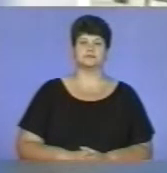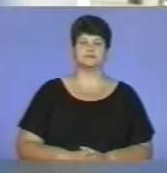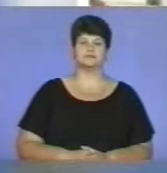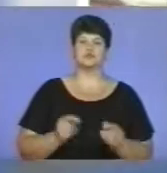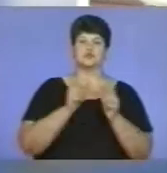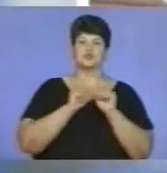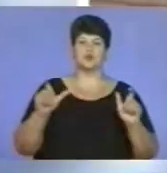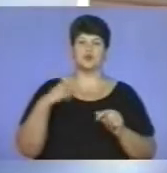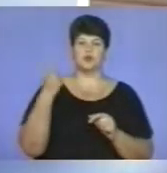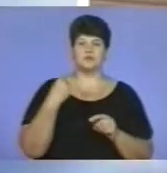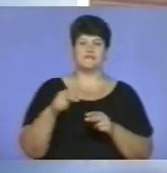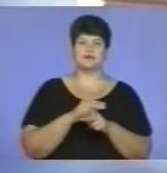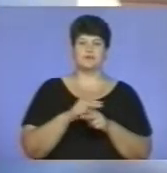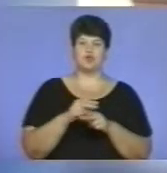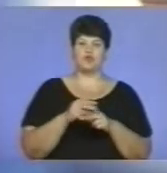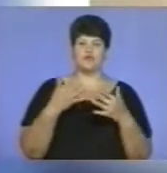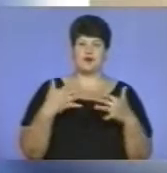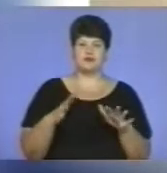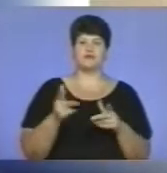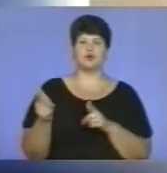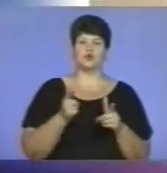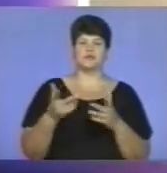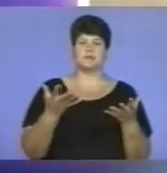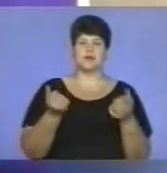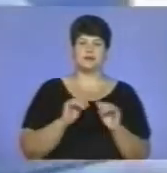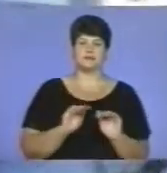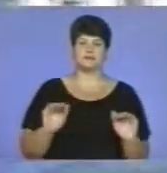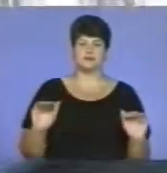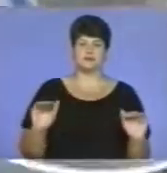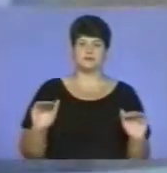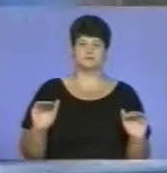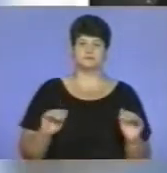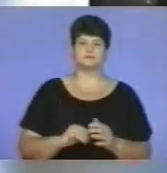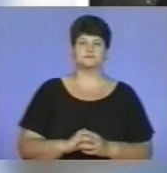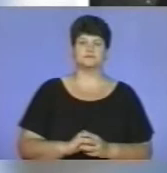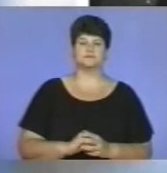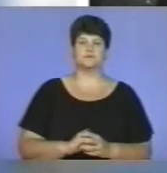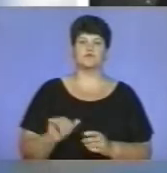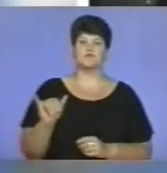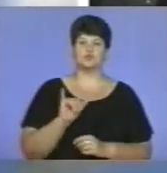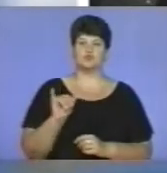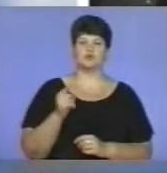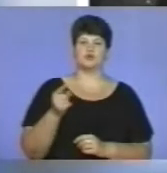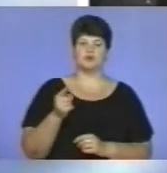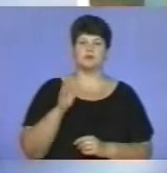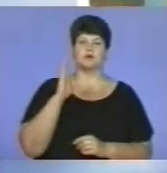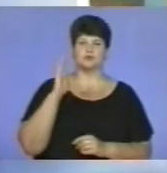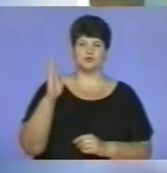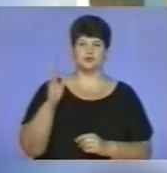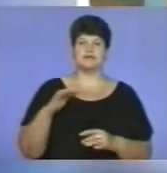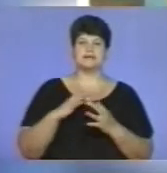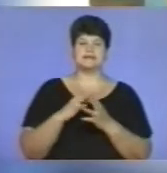Школи області відремонтували, і вони готові прийняти учнів. У суботу в Тернополі відбудеться